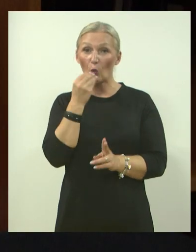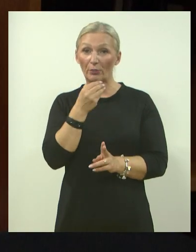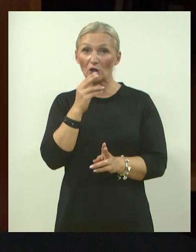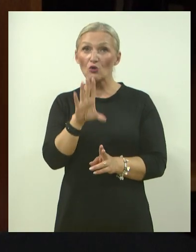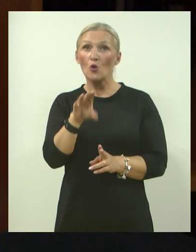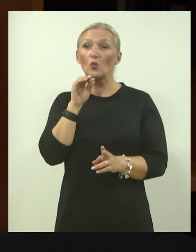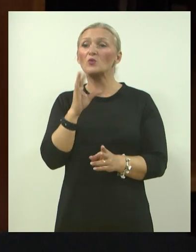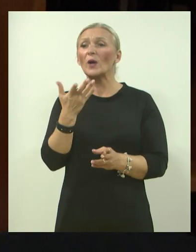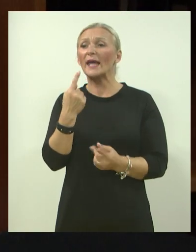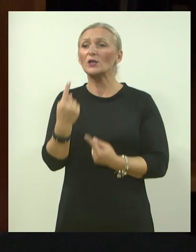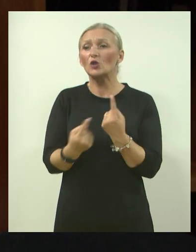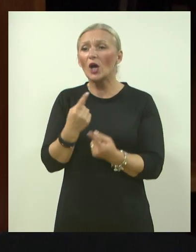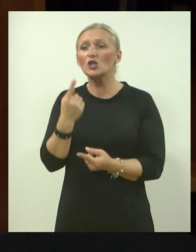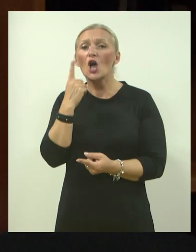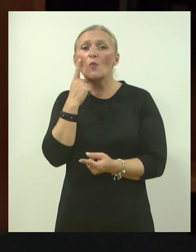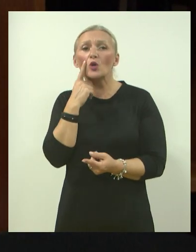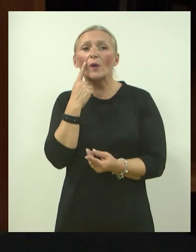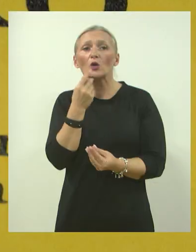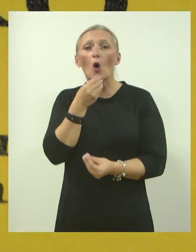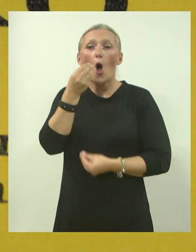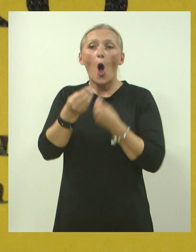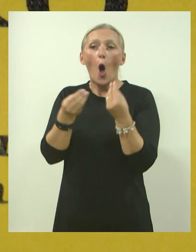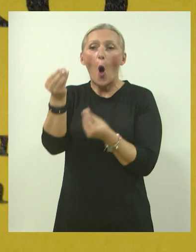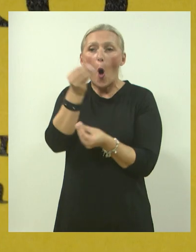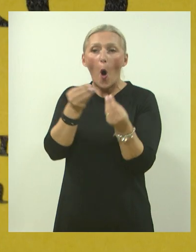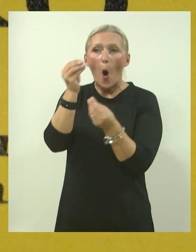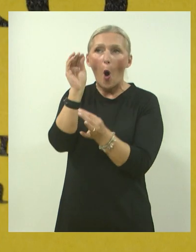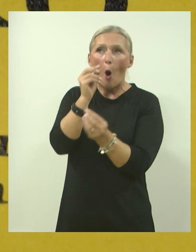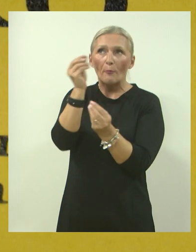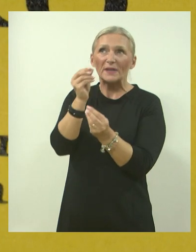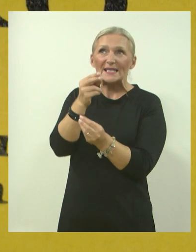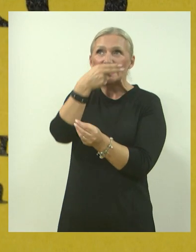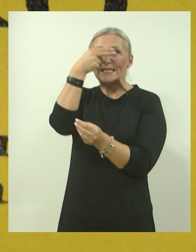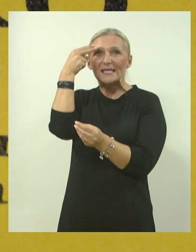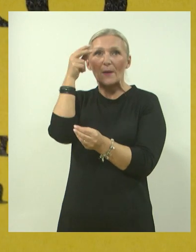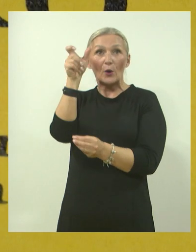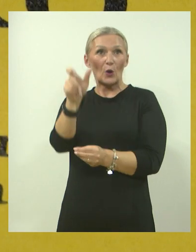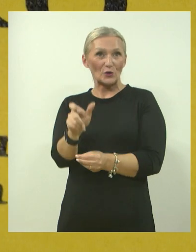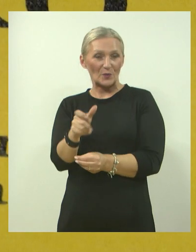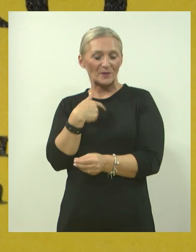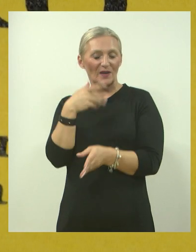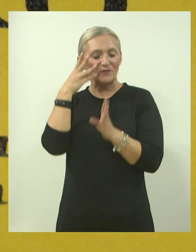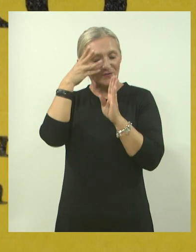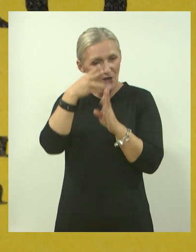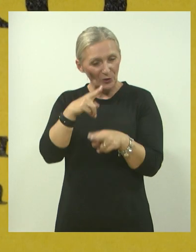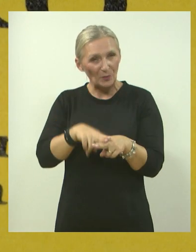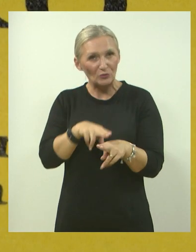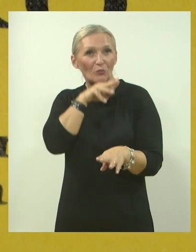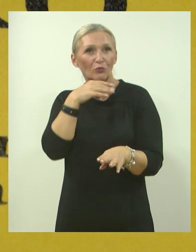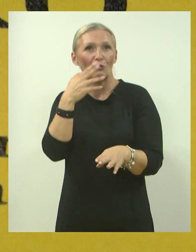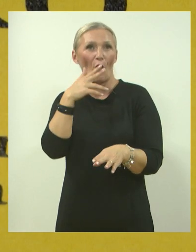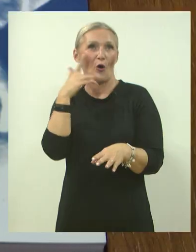događaj i da ga probaju opisati slijepoj osobi. I vjerujem da će se dosta ljudi odazvati i da će i to biti